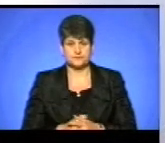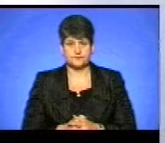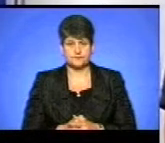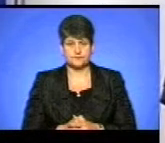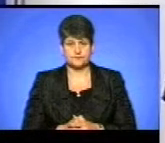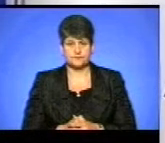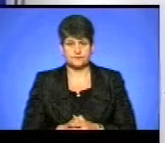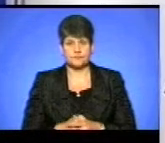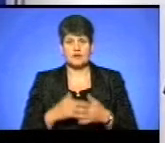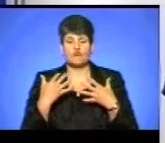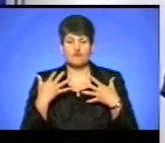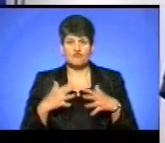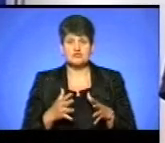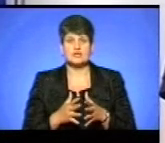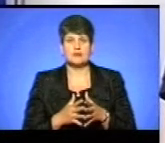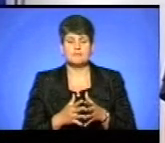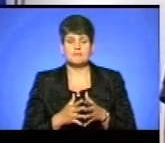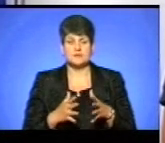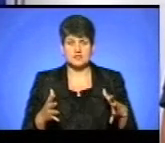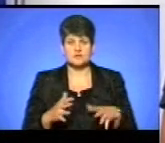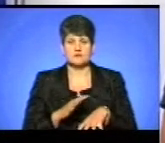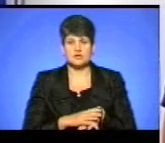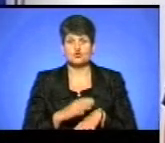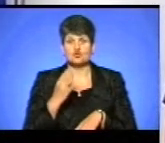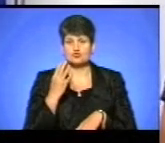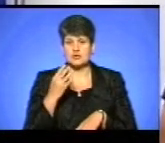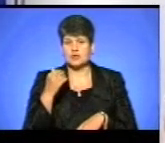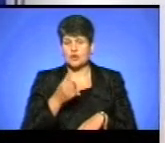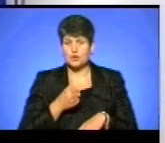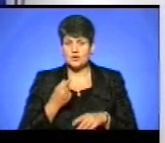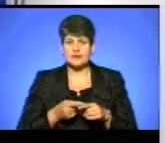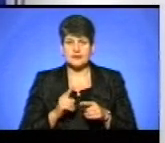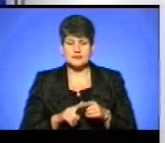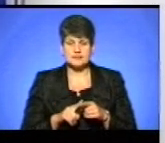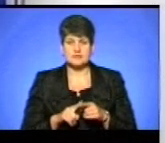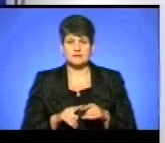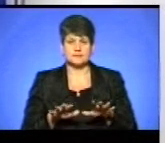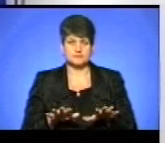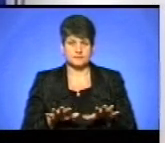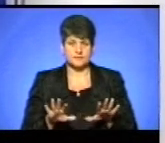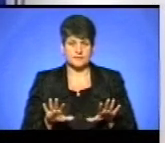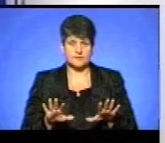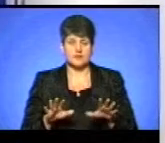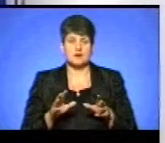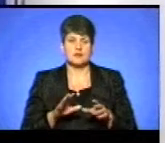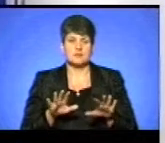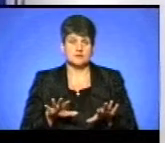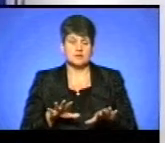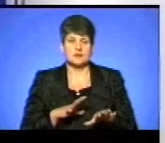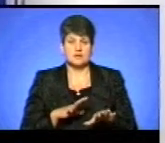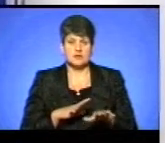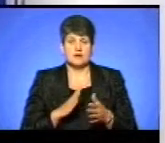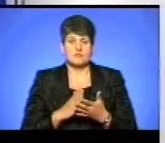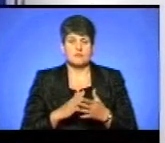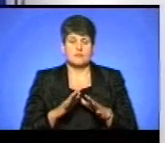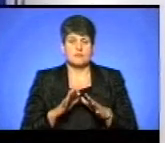Ну, більше, фактично 4 роки вже оця гаряча точка, яка склалася у парку національного відродження,